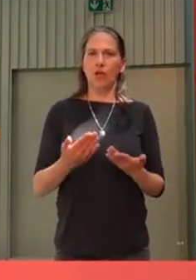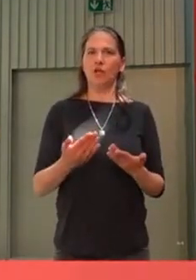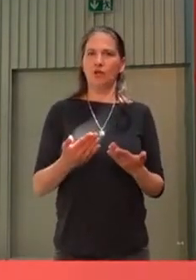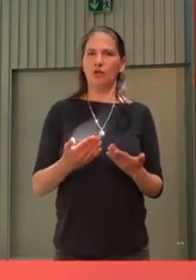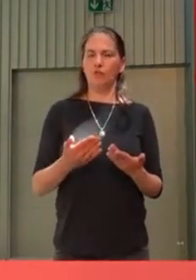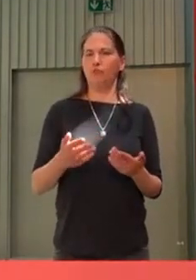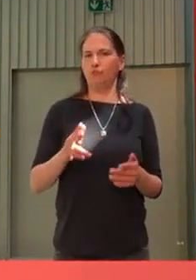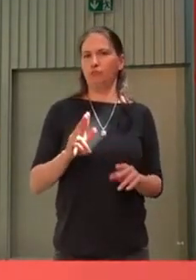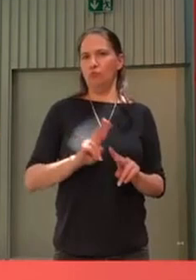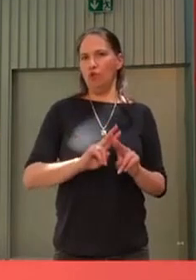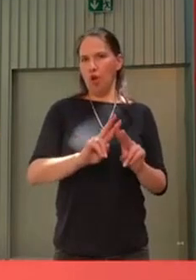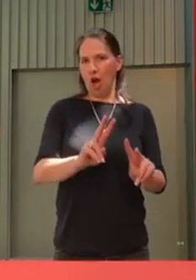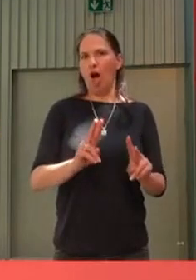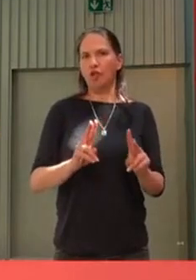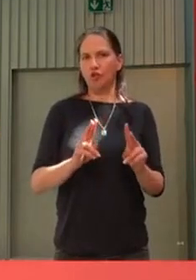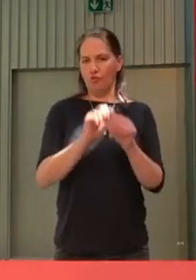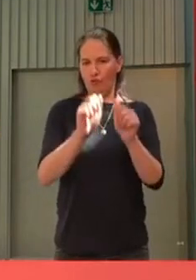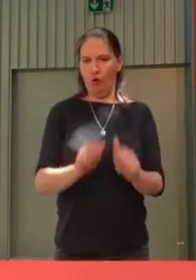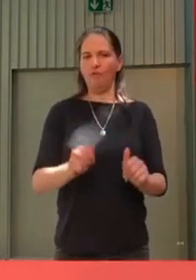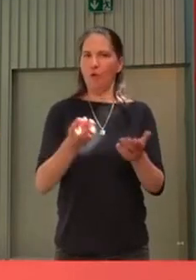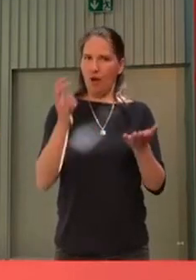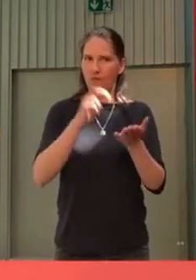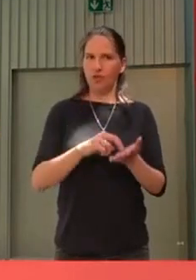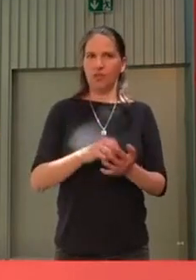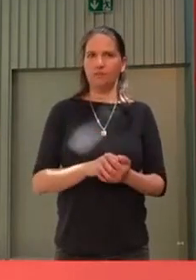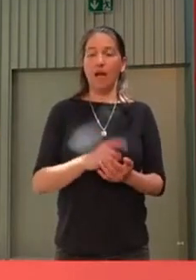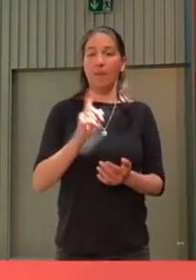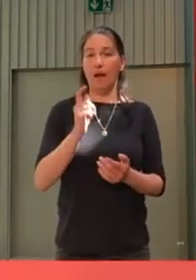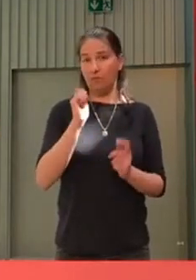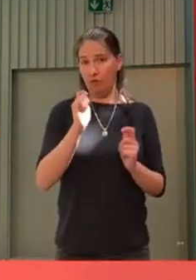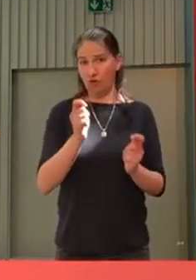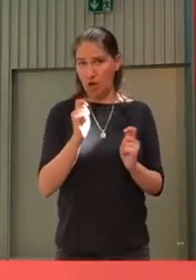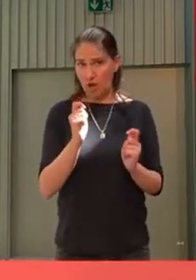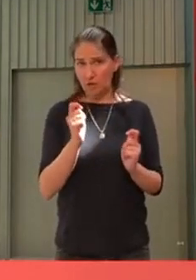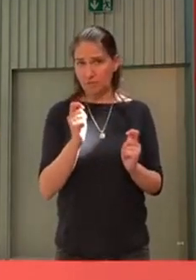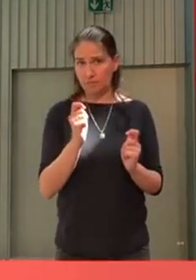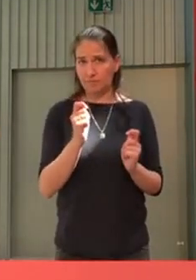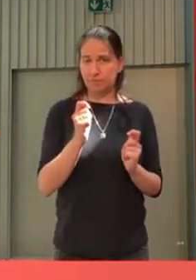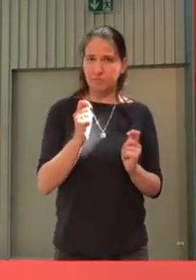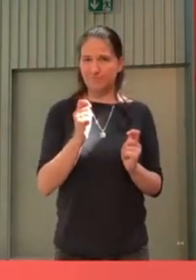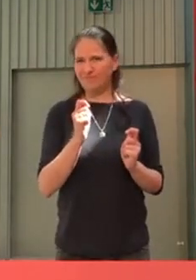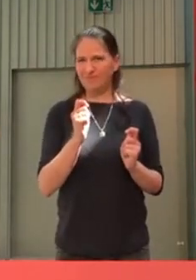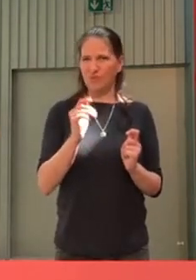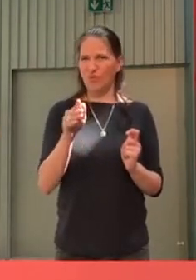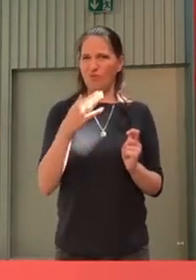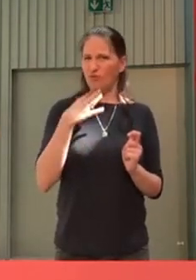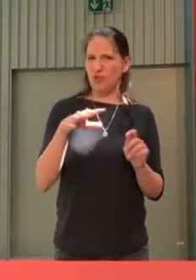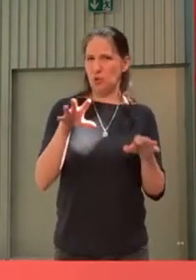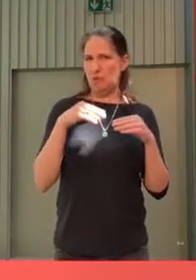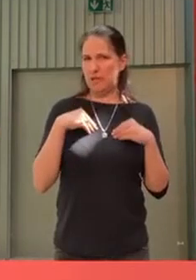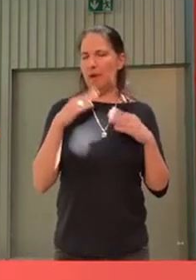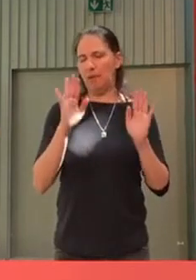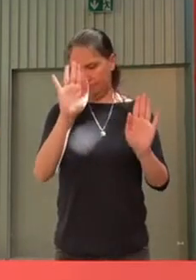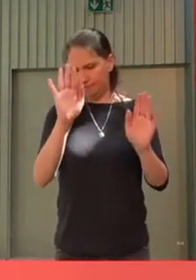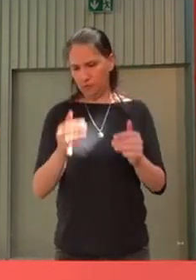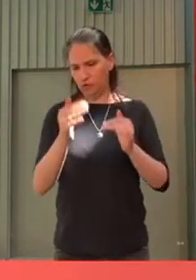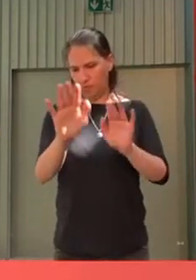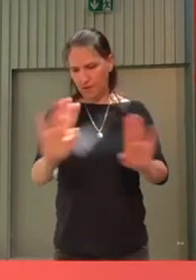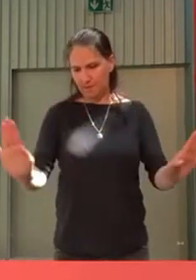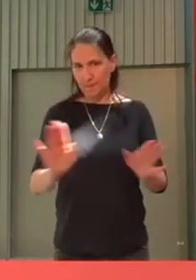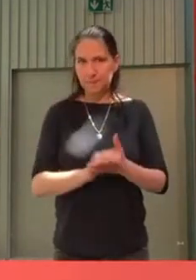einverstanden sind. Und ein Vorschlag jedoch, den wir aber nicht so übernehmen wollen, aber dazu später.